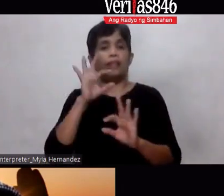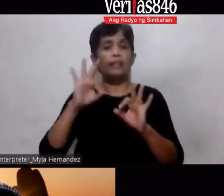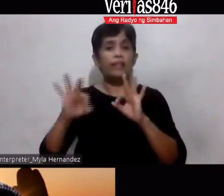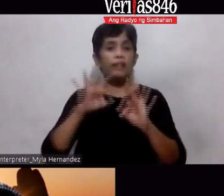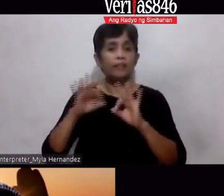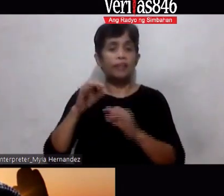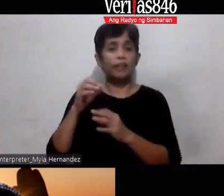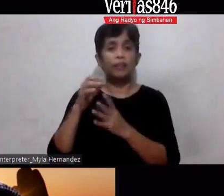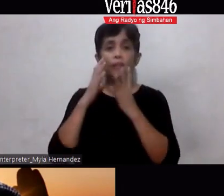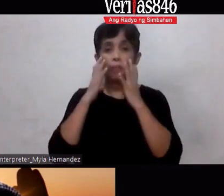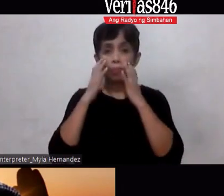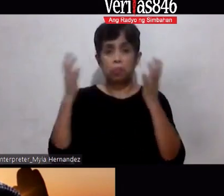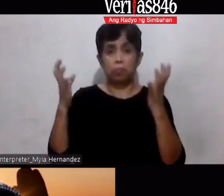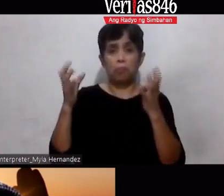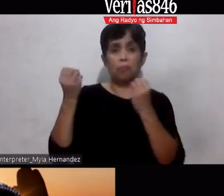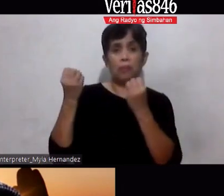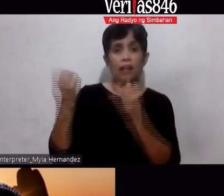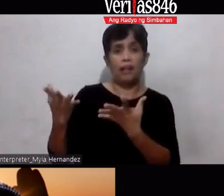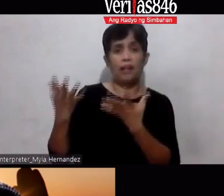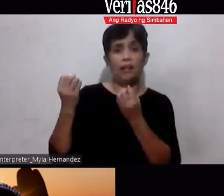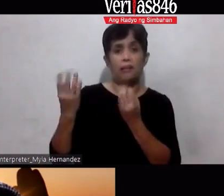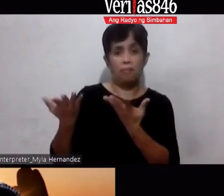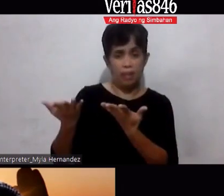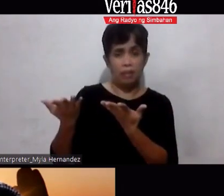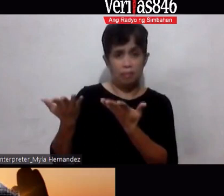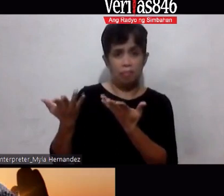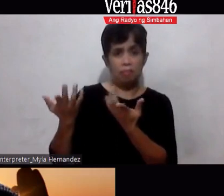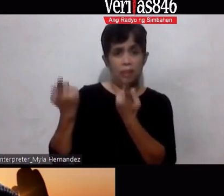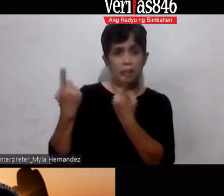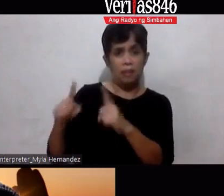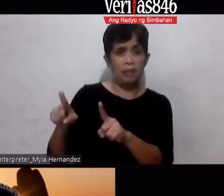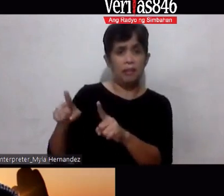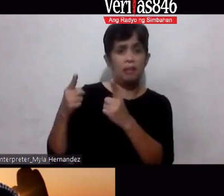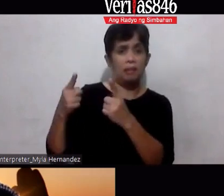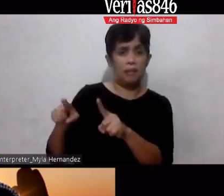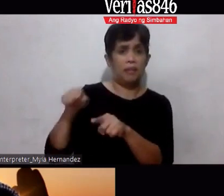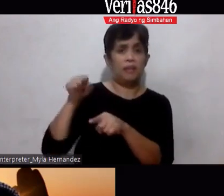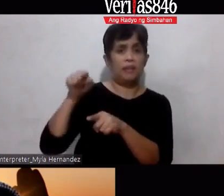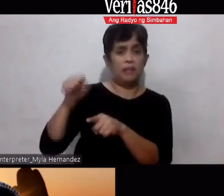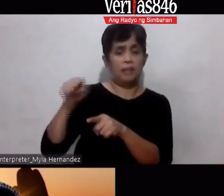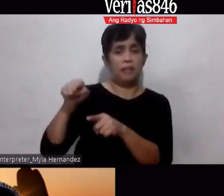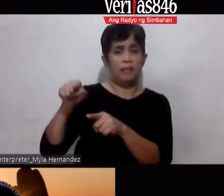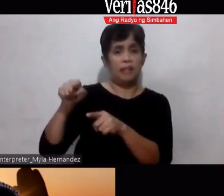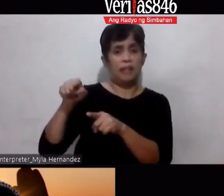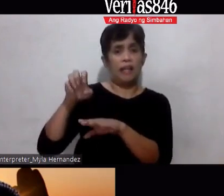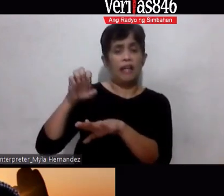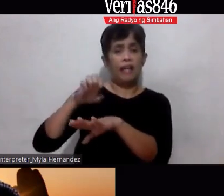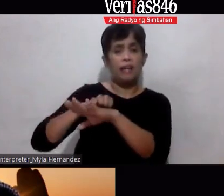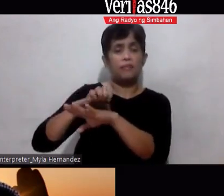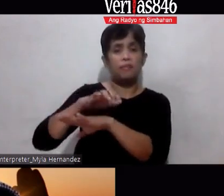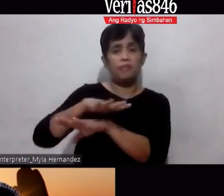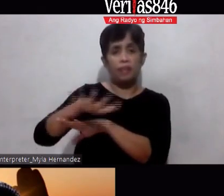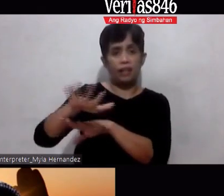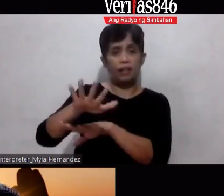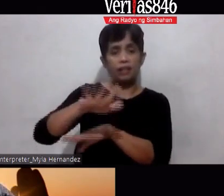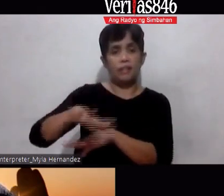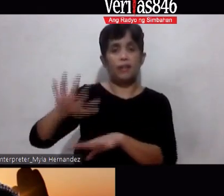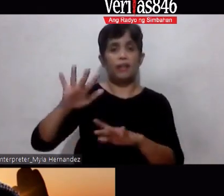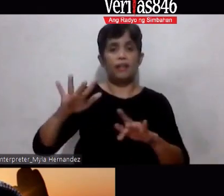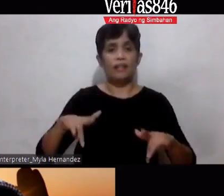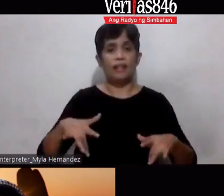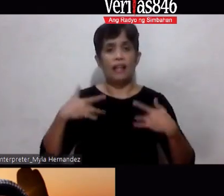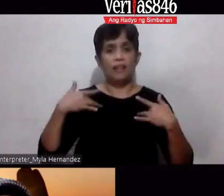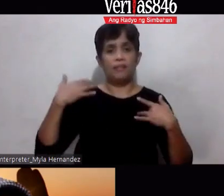Kaakibat Na mga Kondisyon Na pwedeng Umapekto Sa iyong Lifestyle